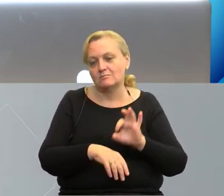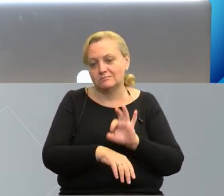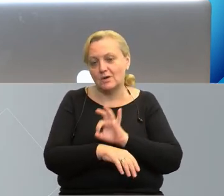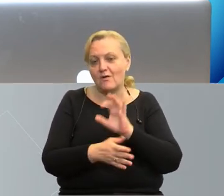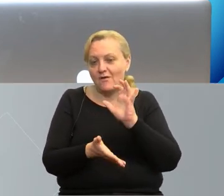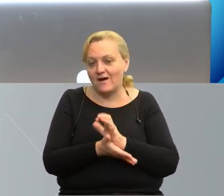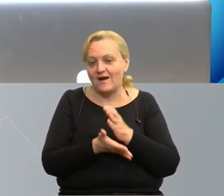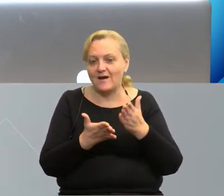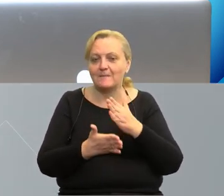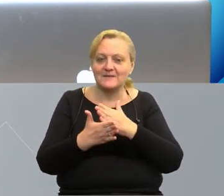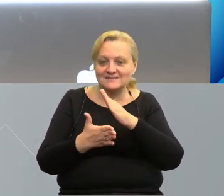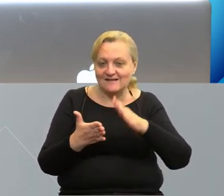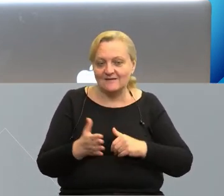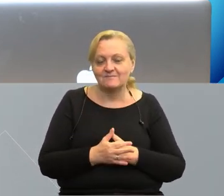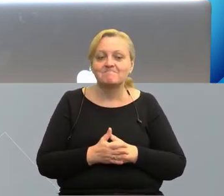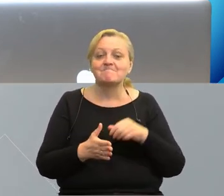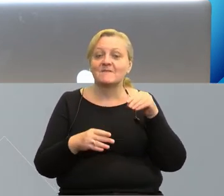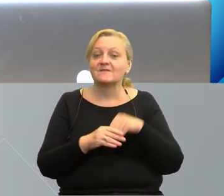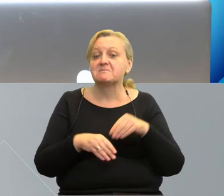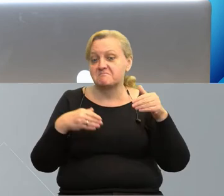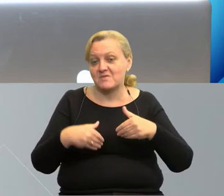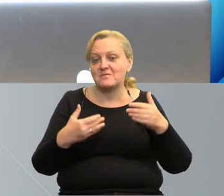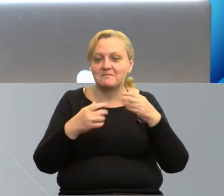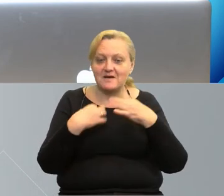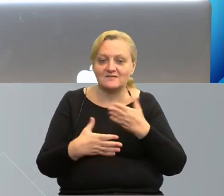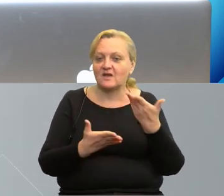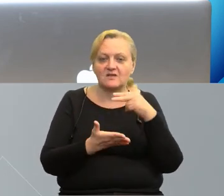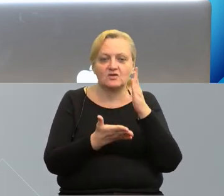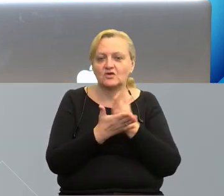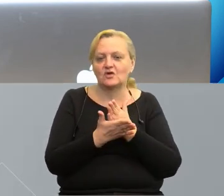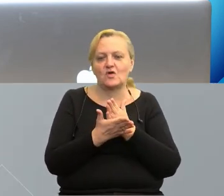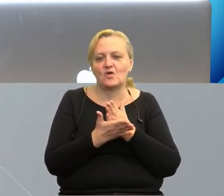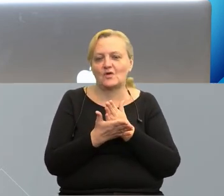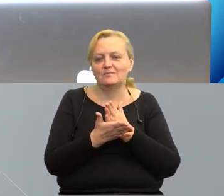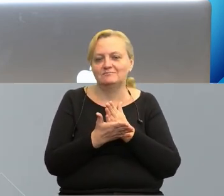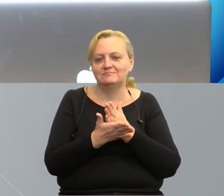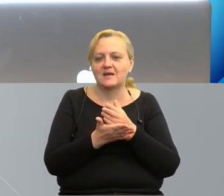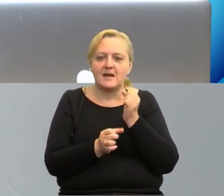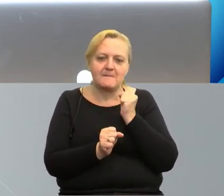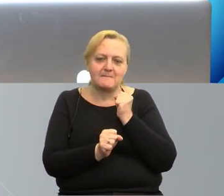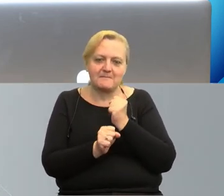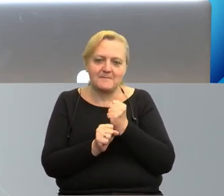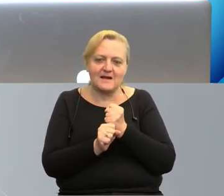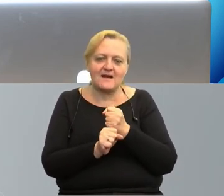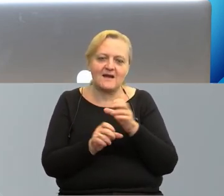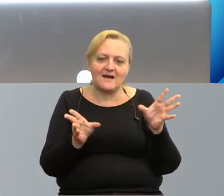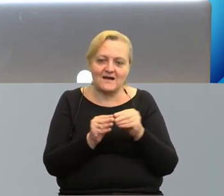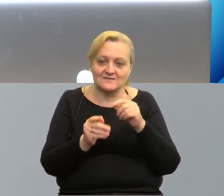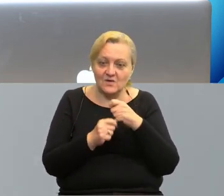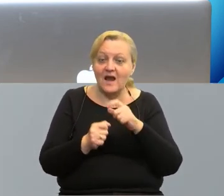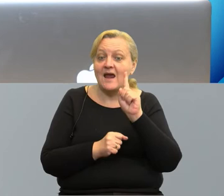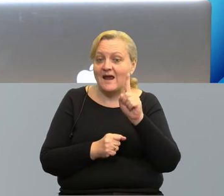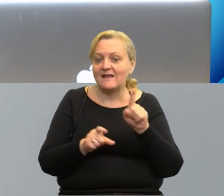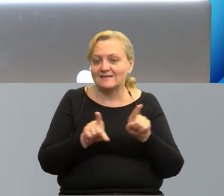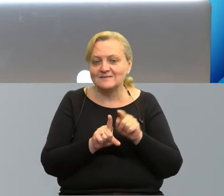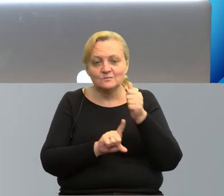charakterze międzynarodowym, gdzie mogą Państwo przecież nie tylko wypracować jakieś wspólne rozwiązania, ale